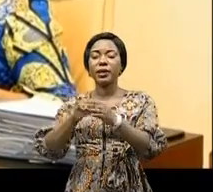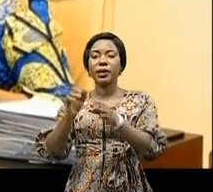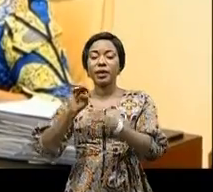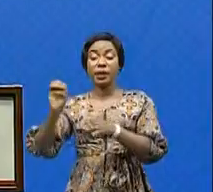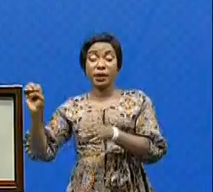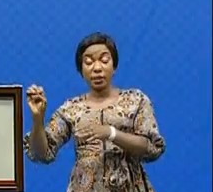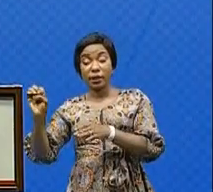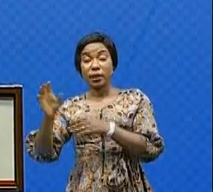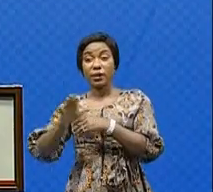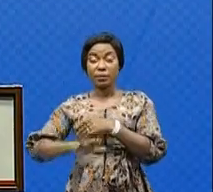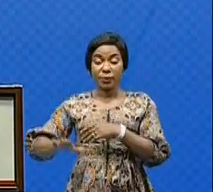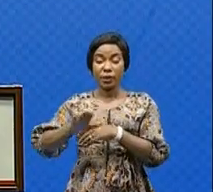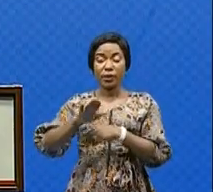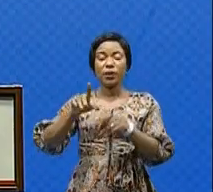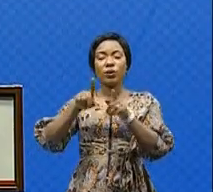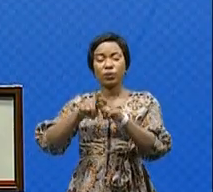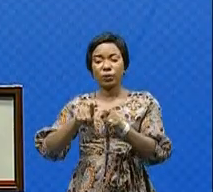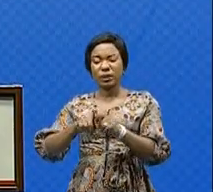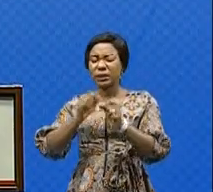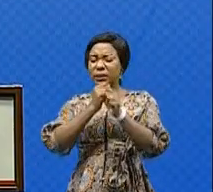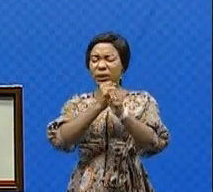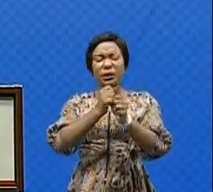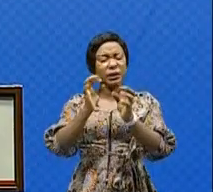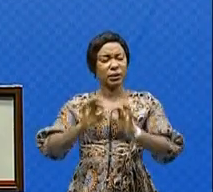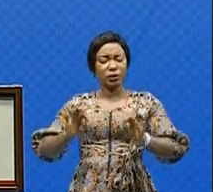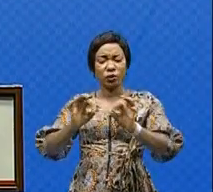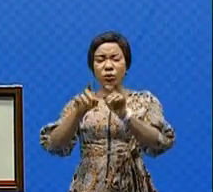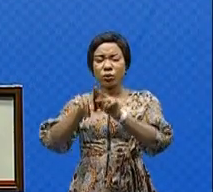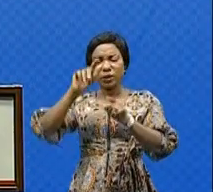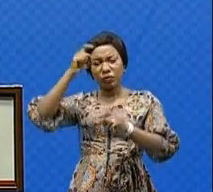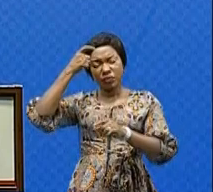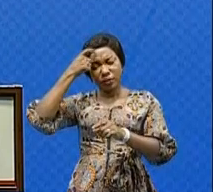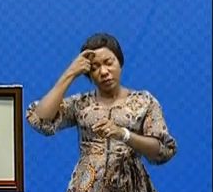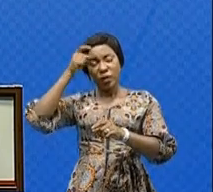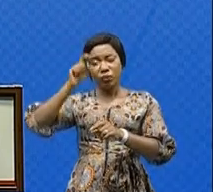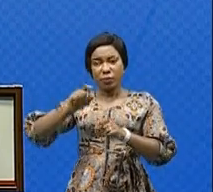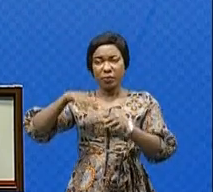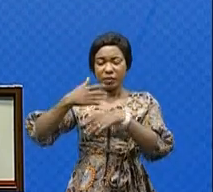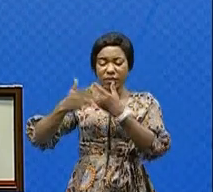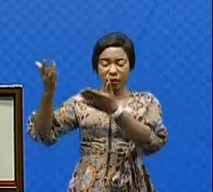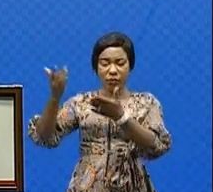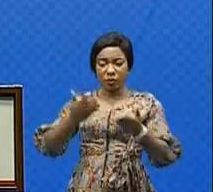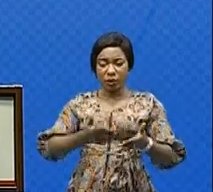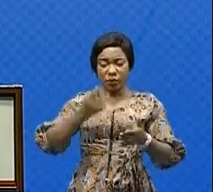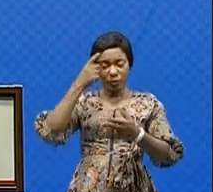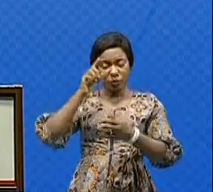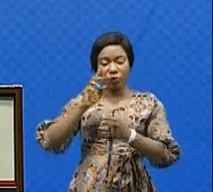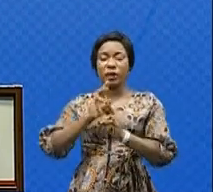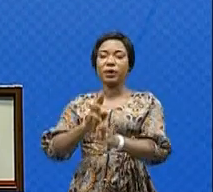du pays et confrontées à des défis sécuritaires et humanitaires auxquels le gouvernement s'attèle à apporter de réponse.